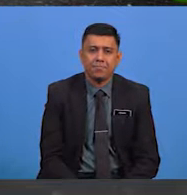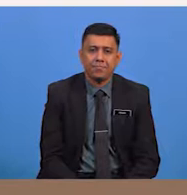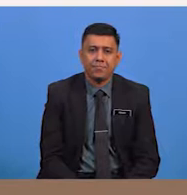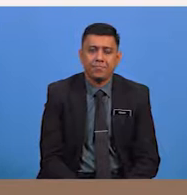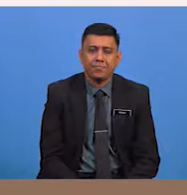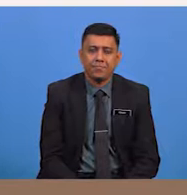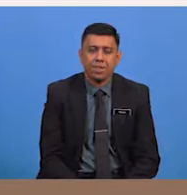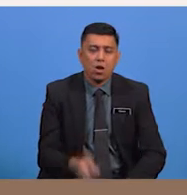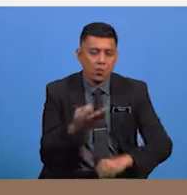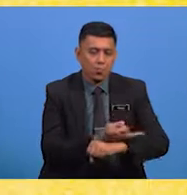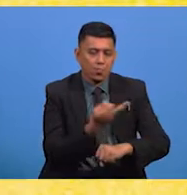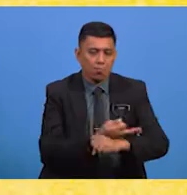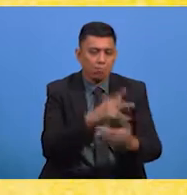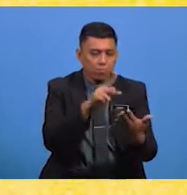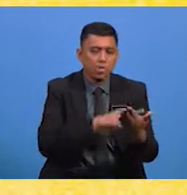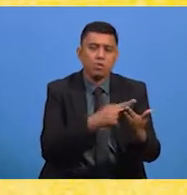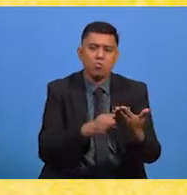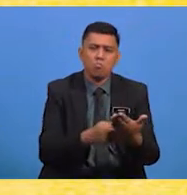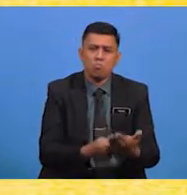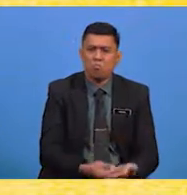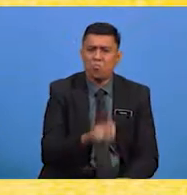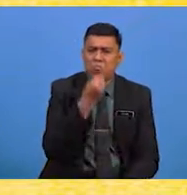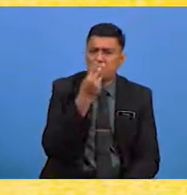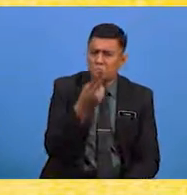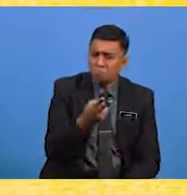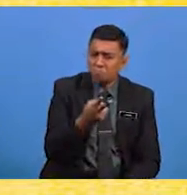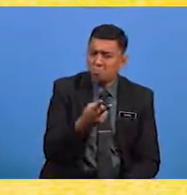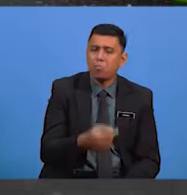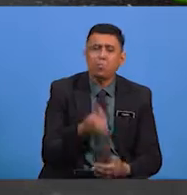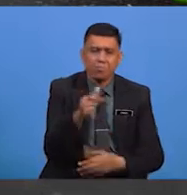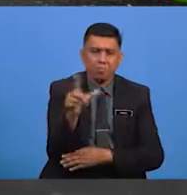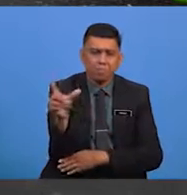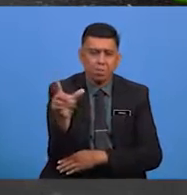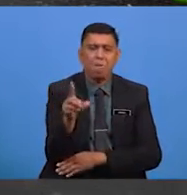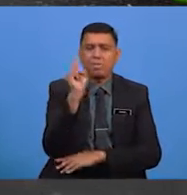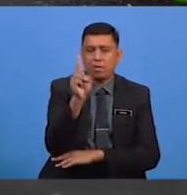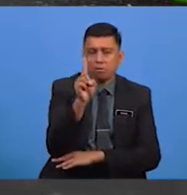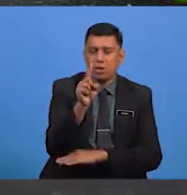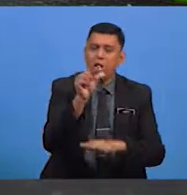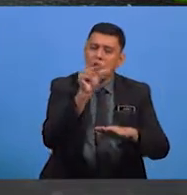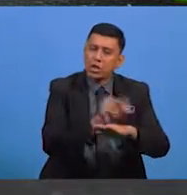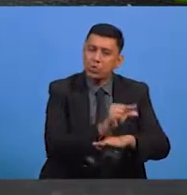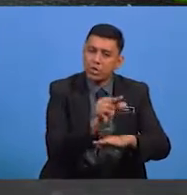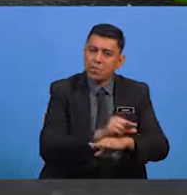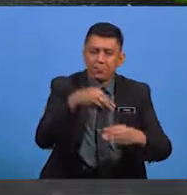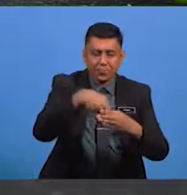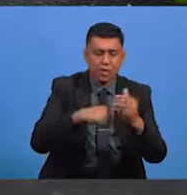Fungsi pantun secara umum ialah Pertama, digunakan dalam